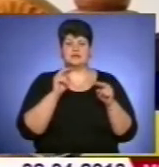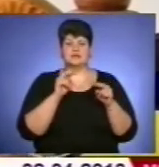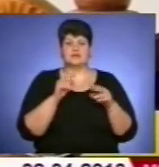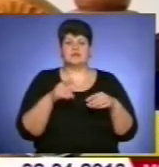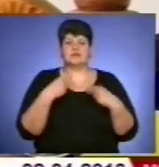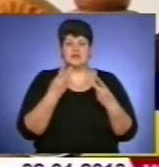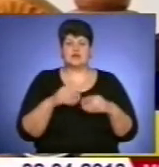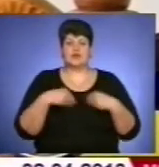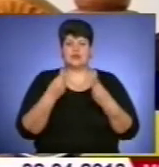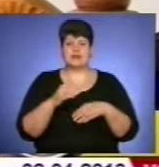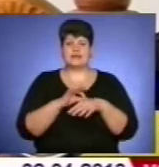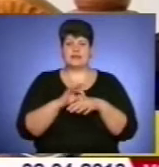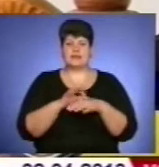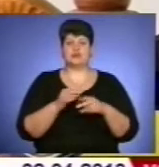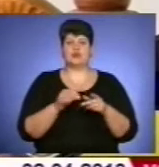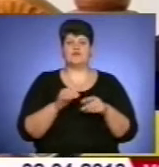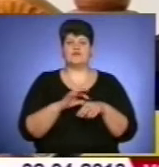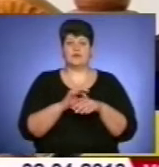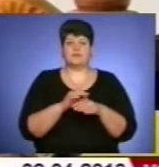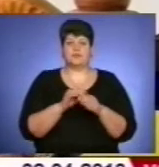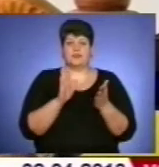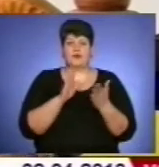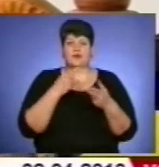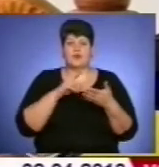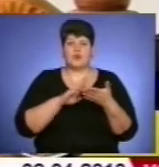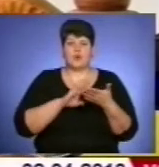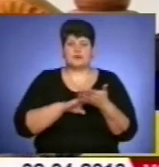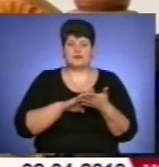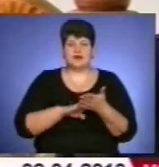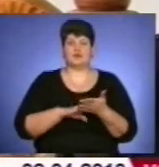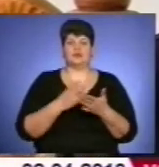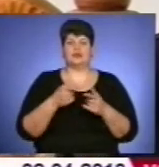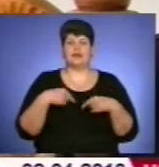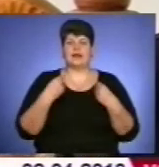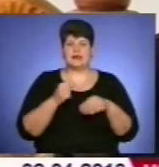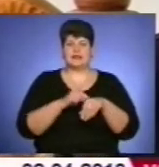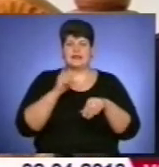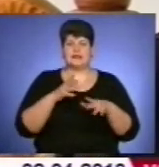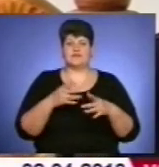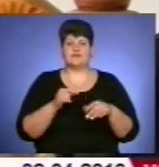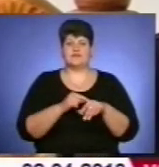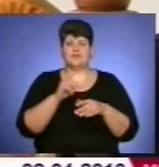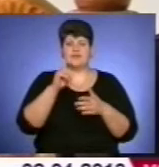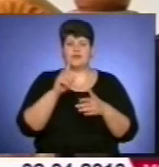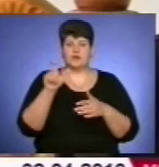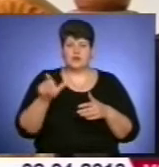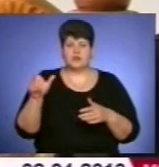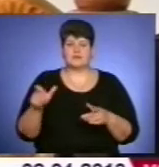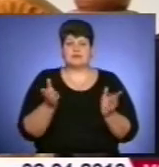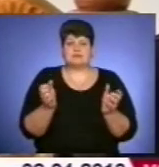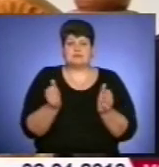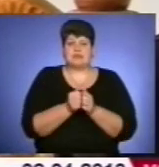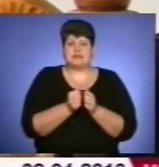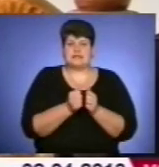того, навіть фізичного контакту, щоб дати вірним ту можливість зблизитися з ними, дати